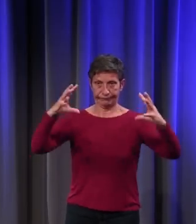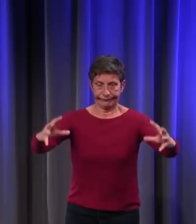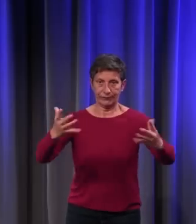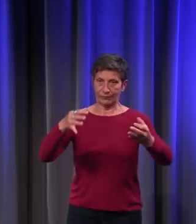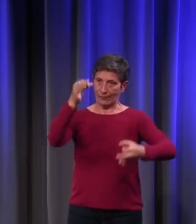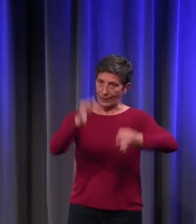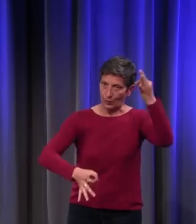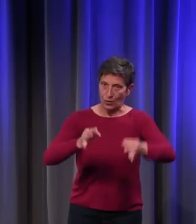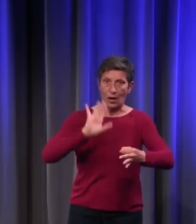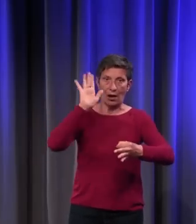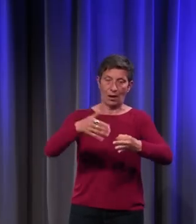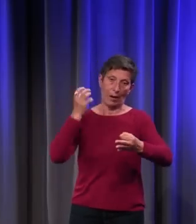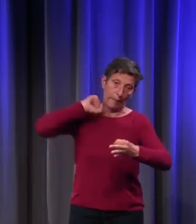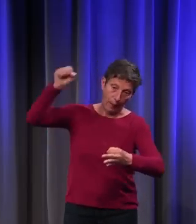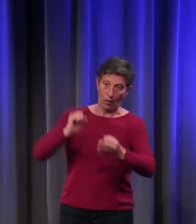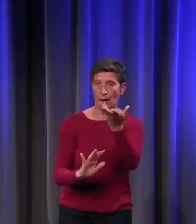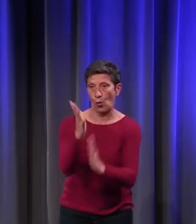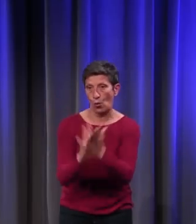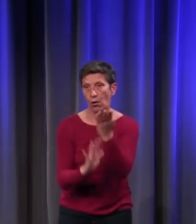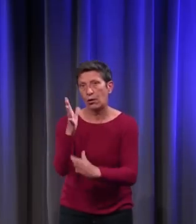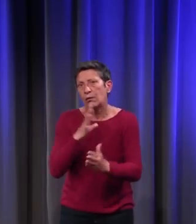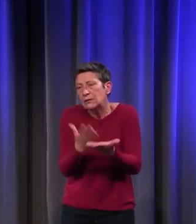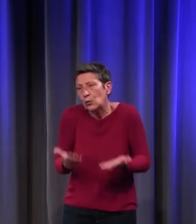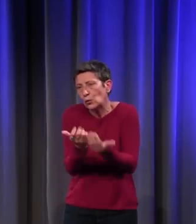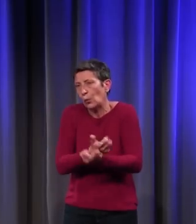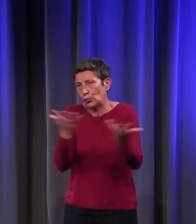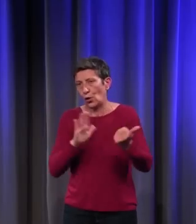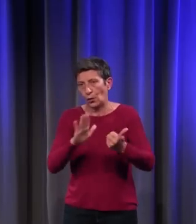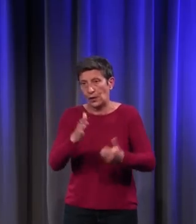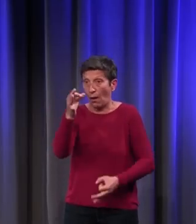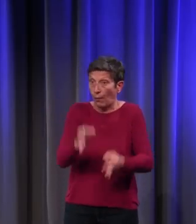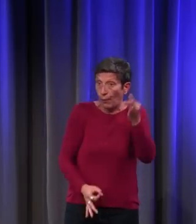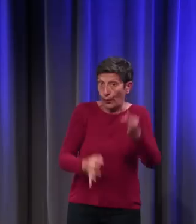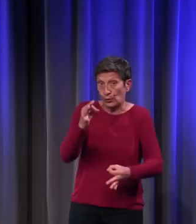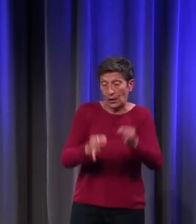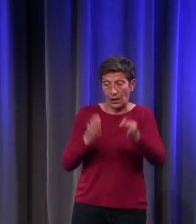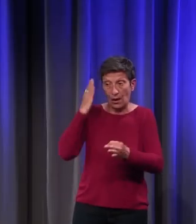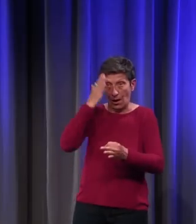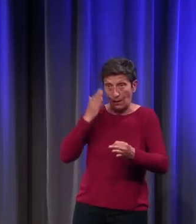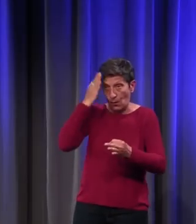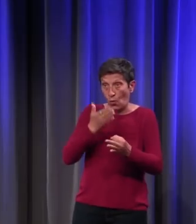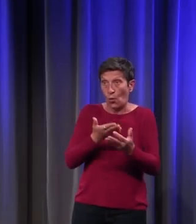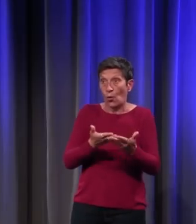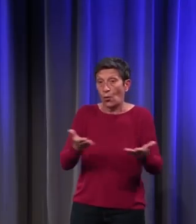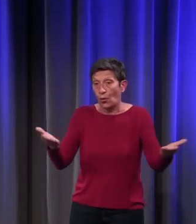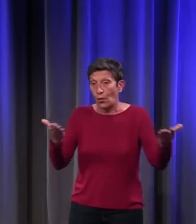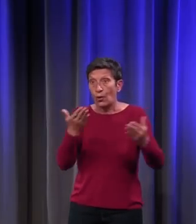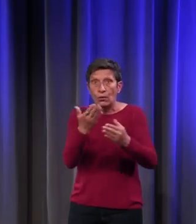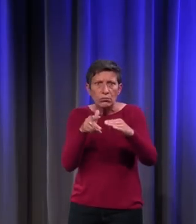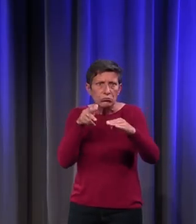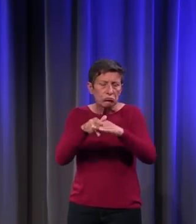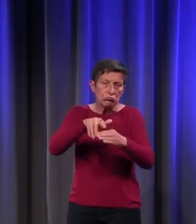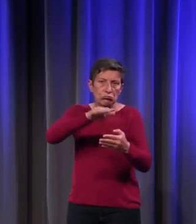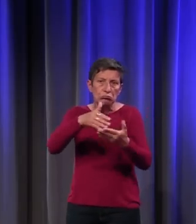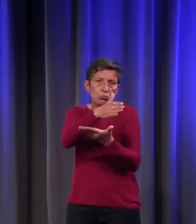pendu et brûlé. On a quelques cas comme cela. Ces procès faits aux animaux apparaissent vers le